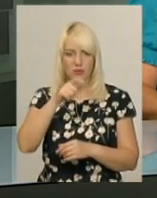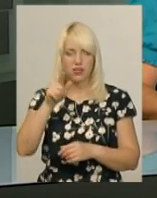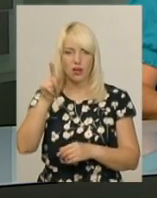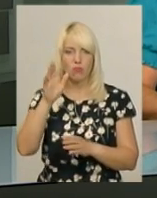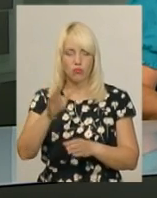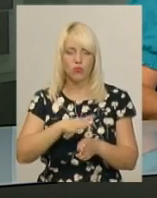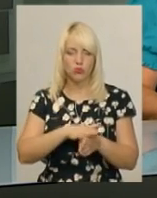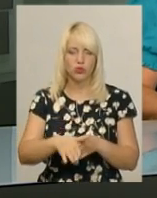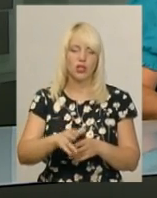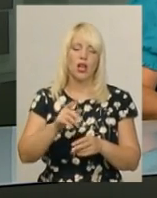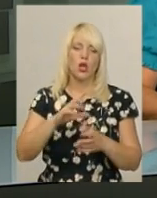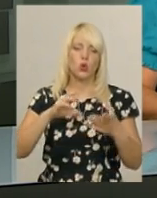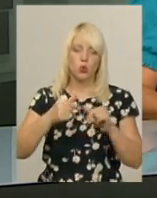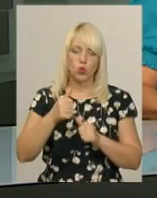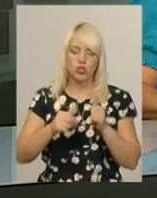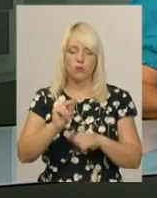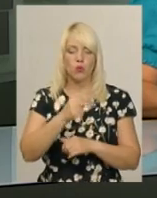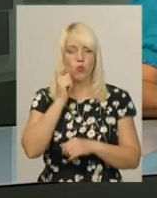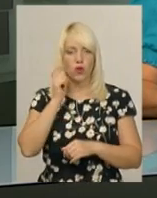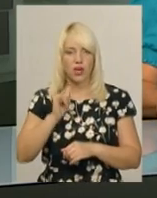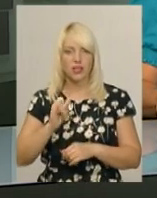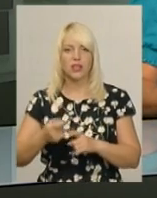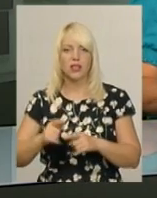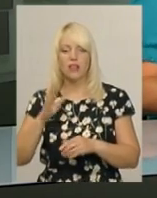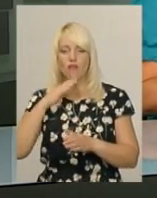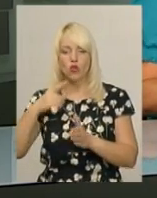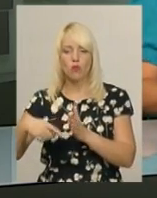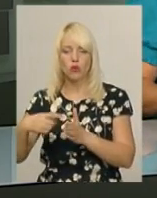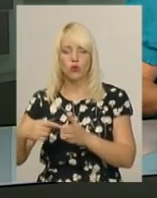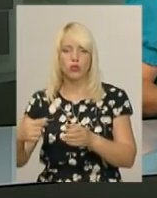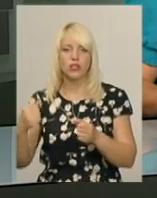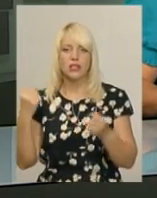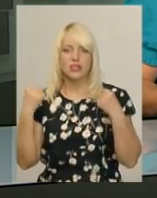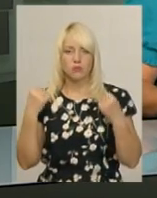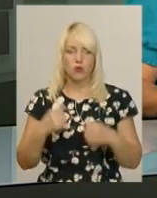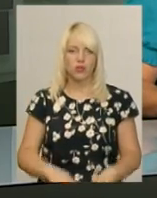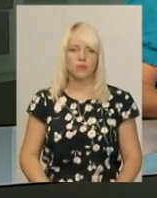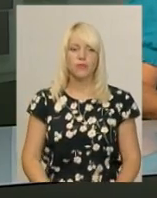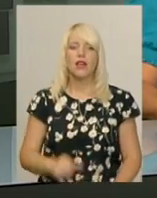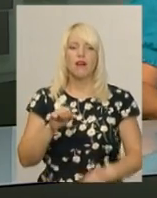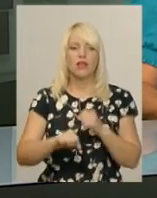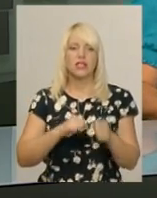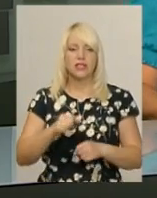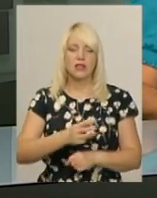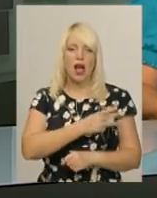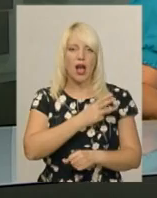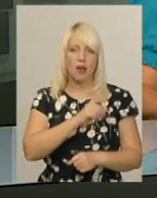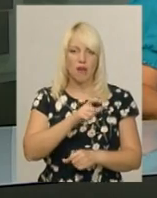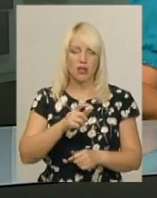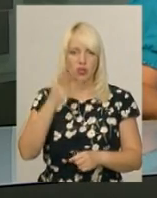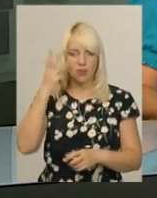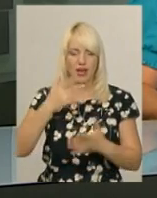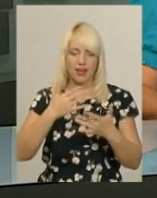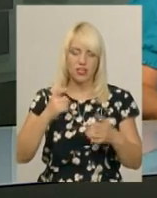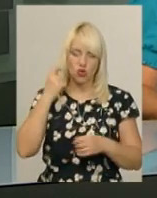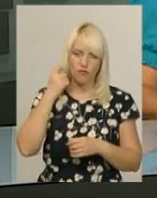відбудеться і тур чемпіонату України, і кубок з водномоторного спорту. І велосипедисти-аматори з Хмельницького різного віку